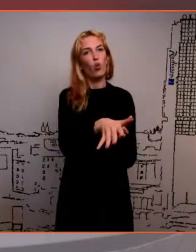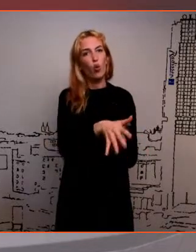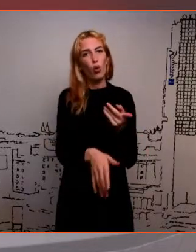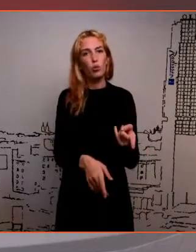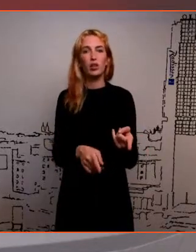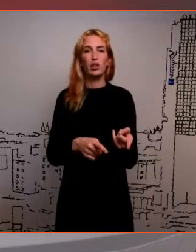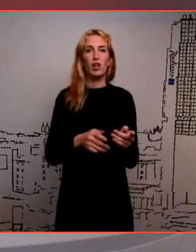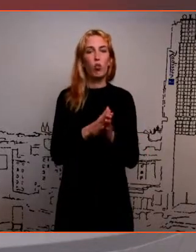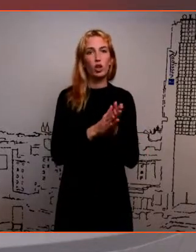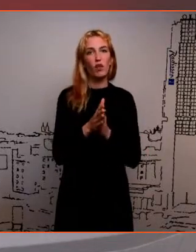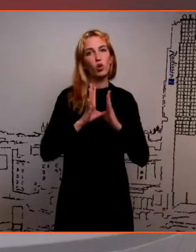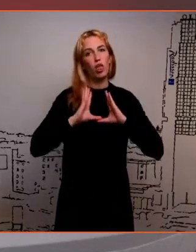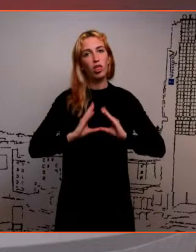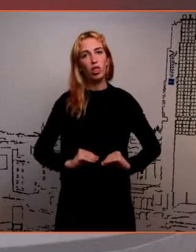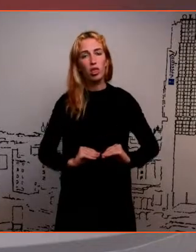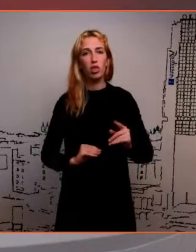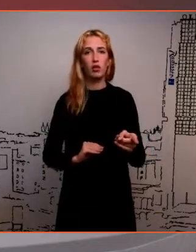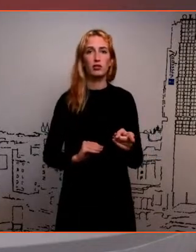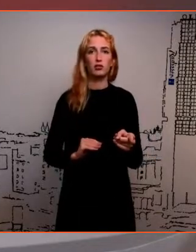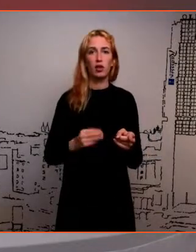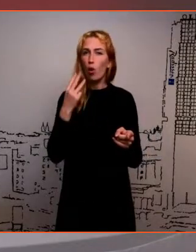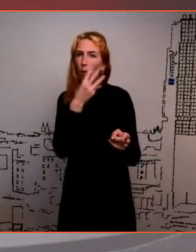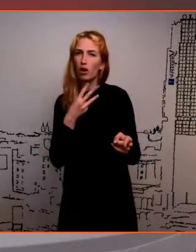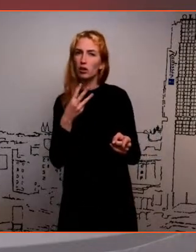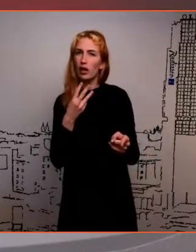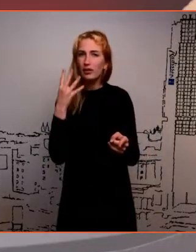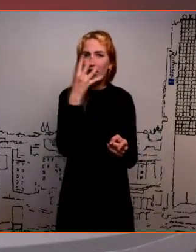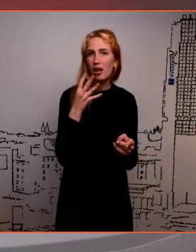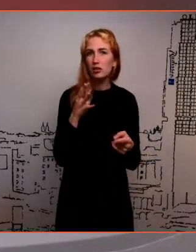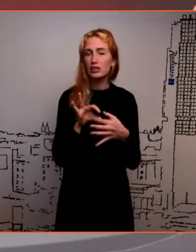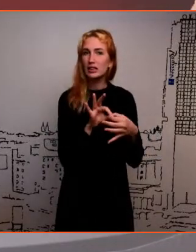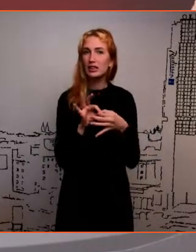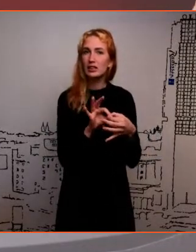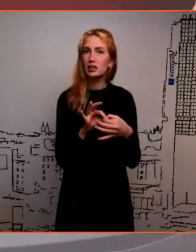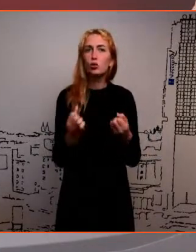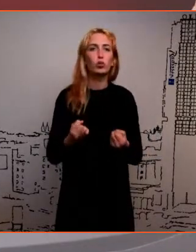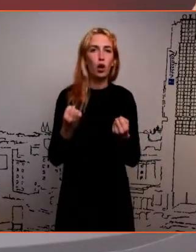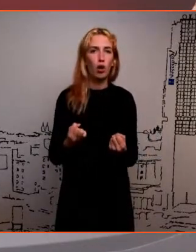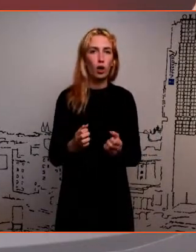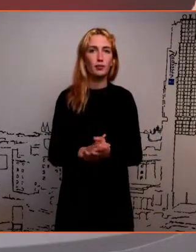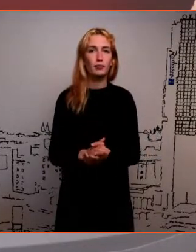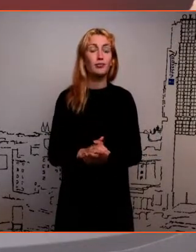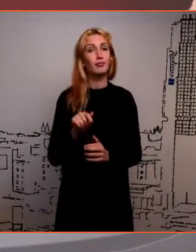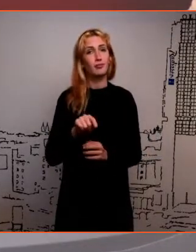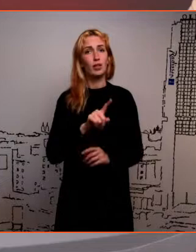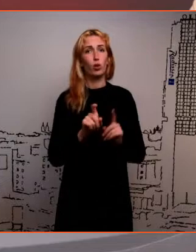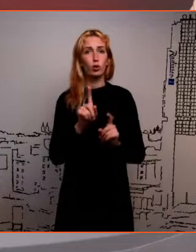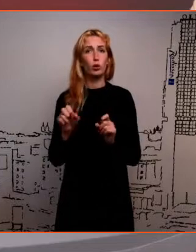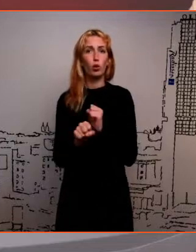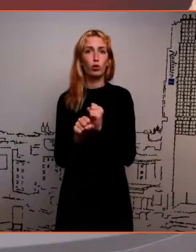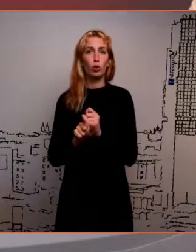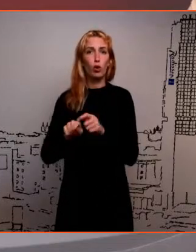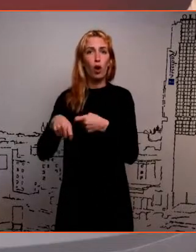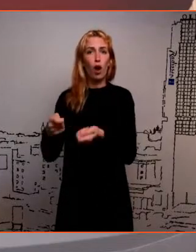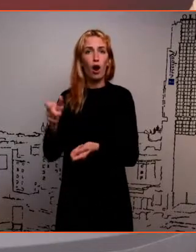teemotiveerituks, et äkki ma peaks nagu kas kolm aastat, kas neli aastat, et selles mõttes need küsimused on nii tööandja